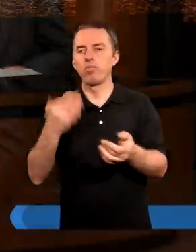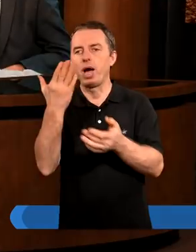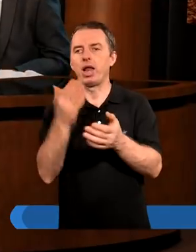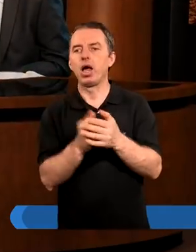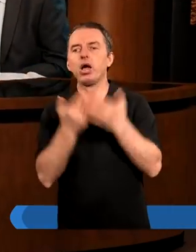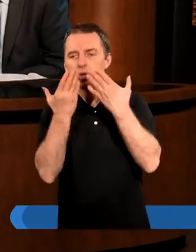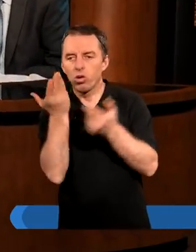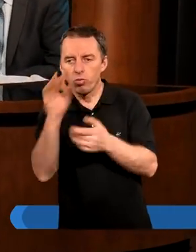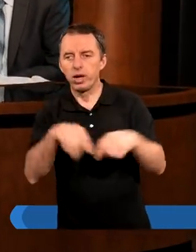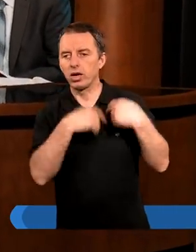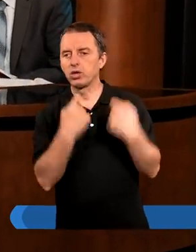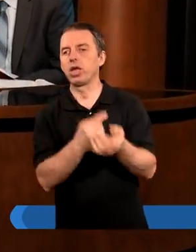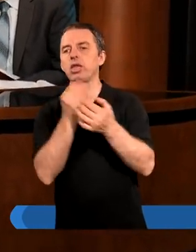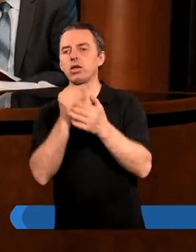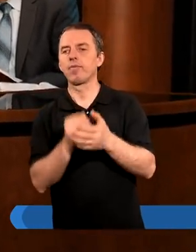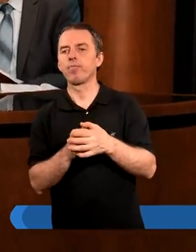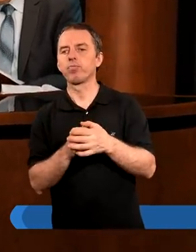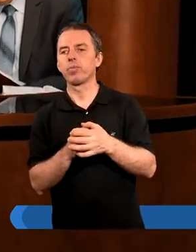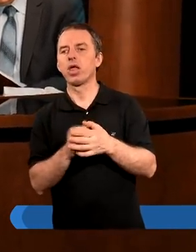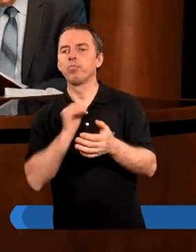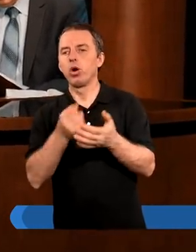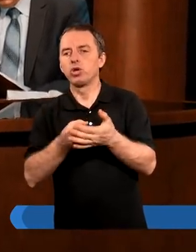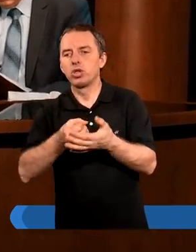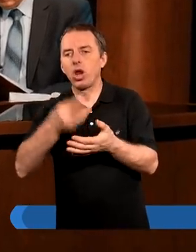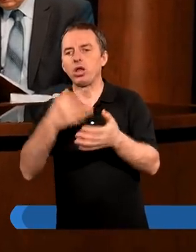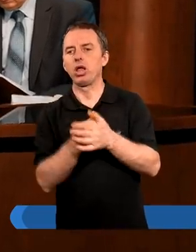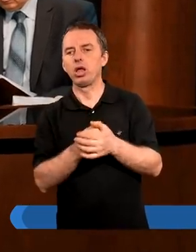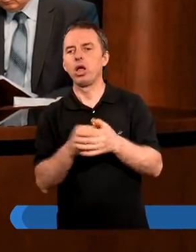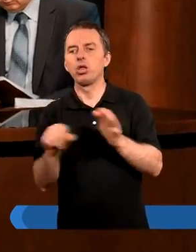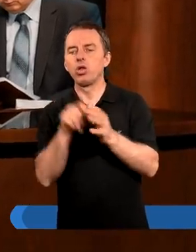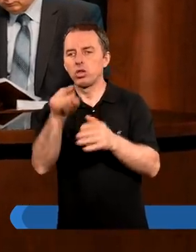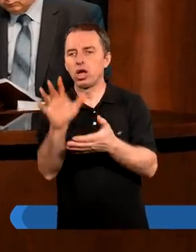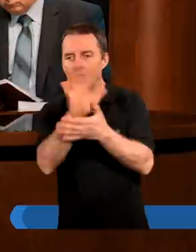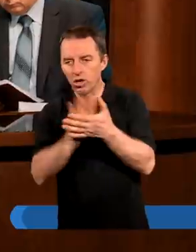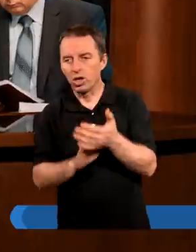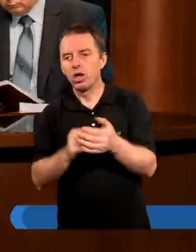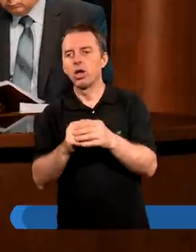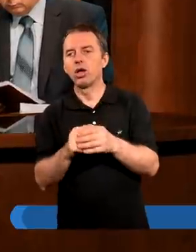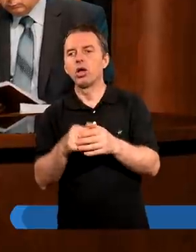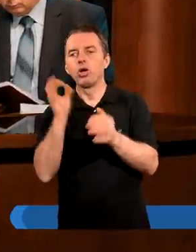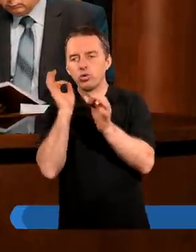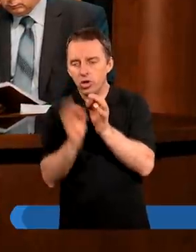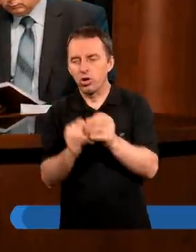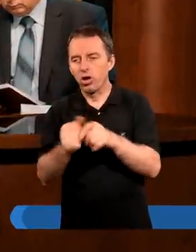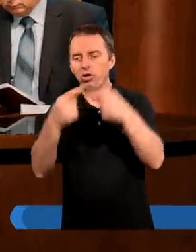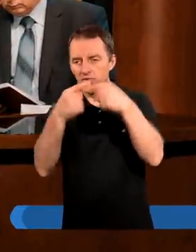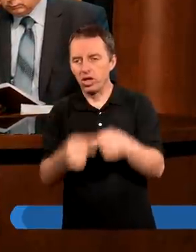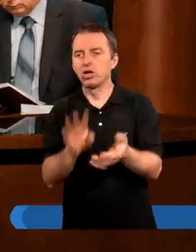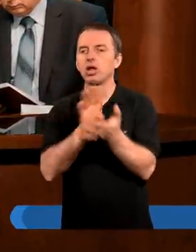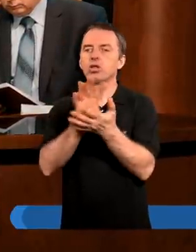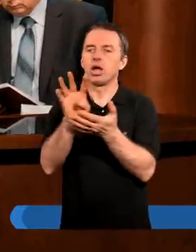Dziękuję bardzo serdecznie. Moi drodzy, do tego tekstu, szczególnie od wiersza